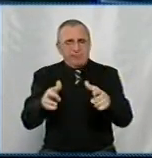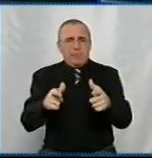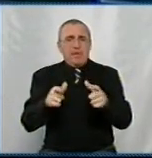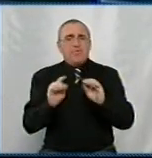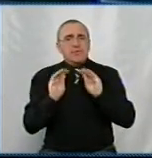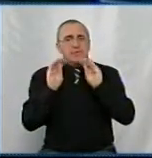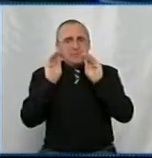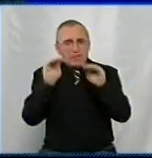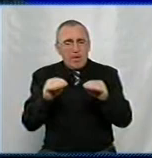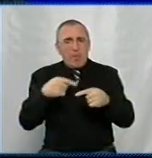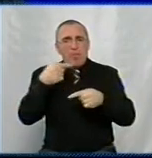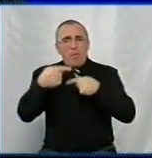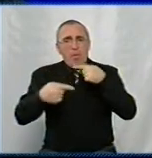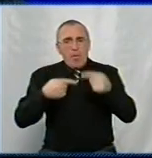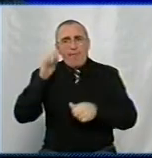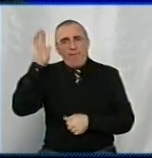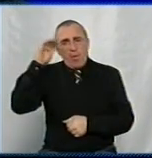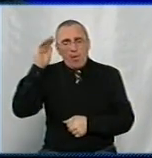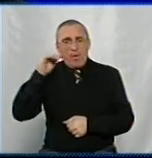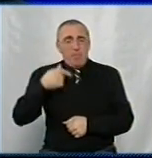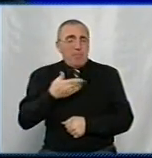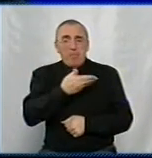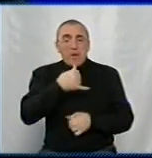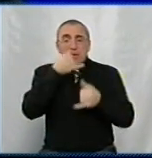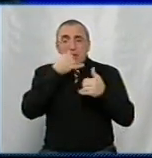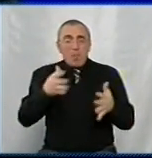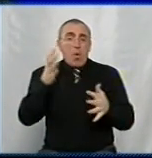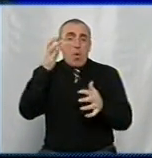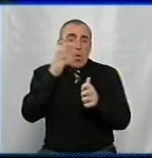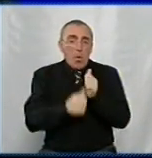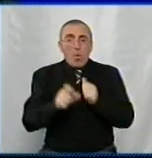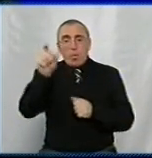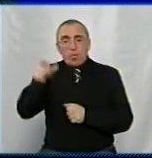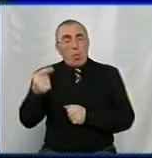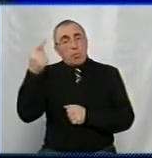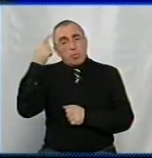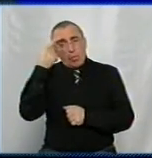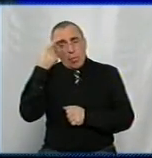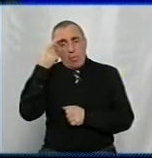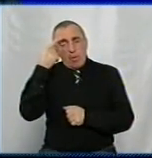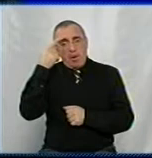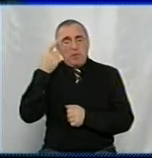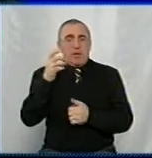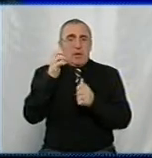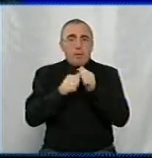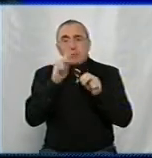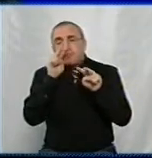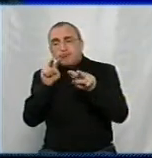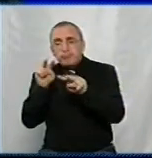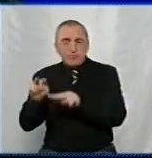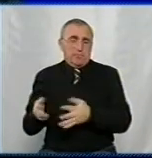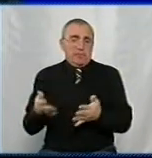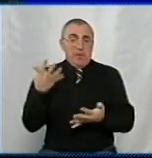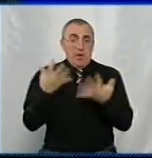встановіть прилад обліку води. Ми ж теж не можемо за кожного думати, за кожним відслідковувати.